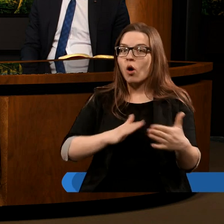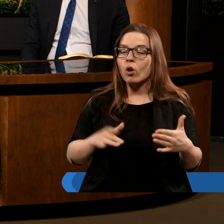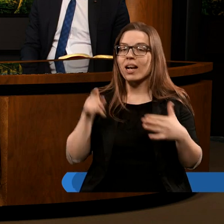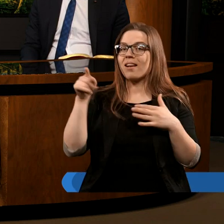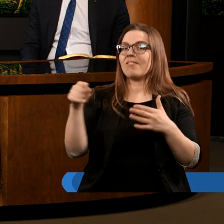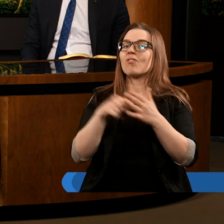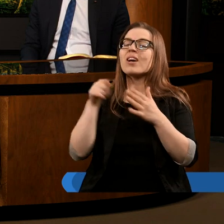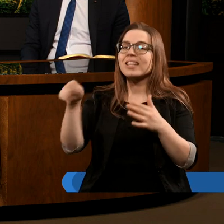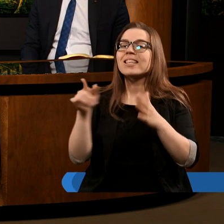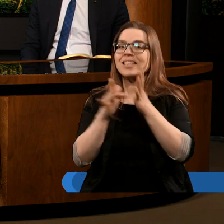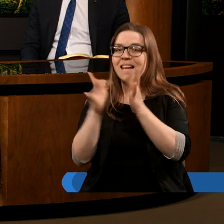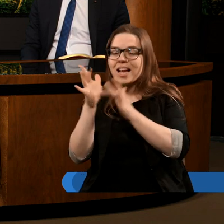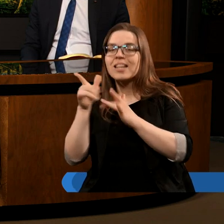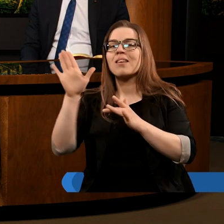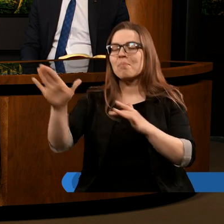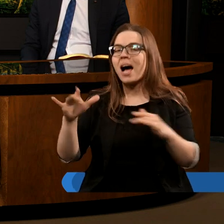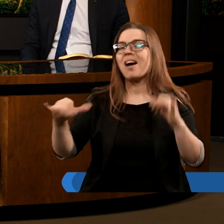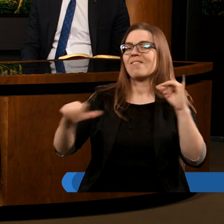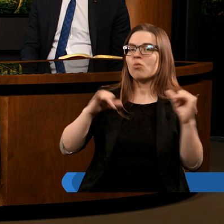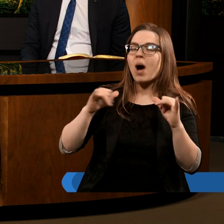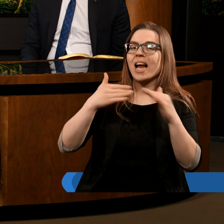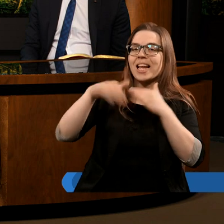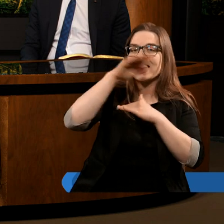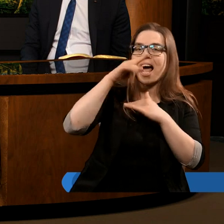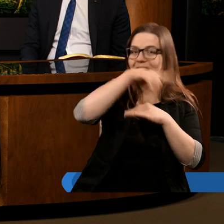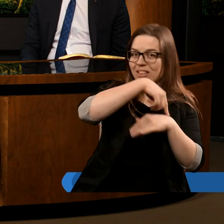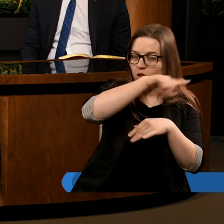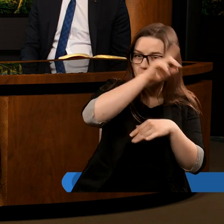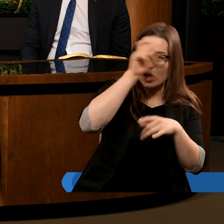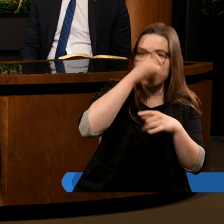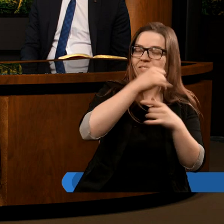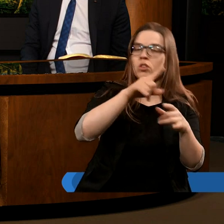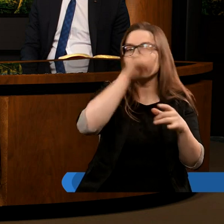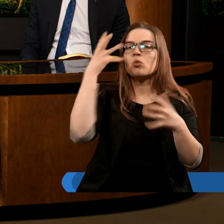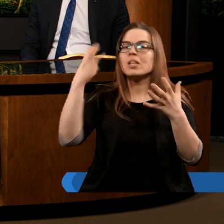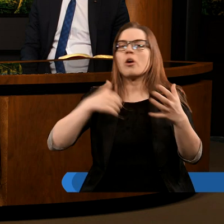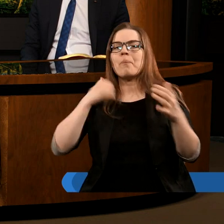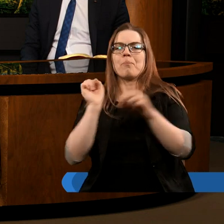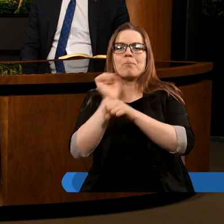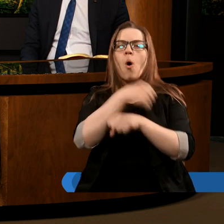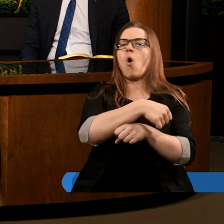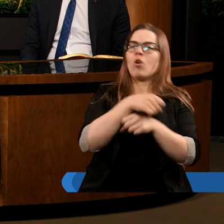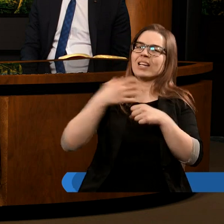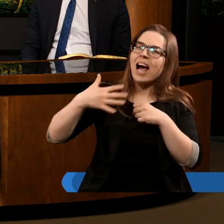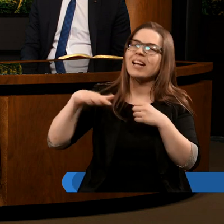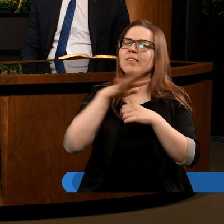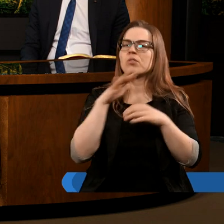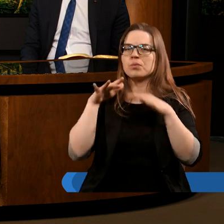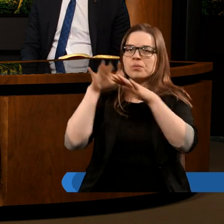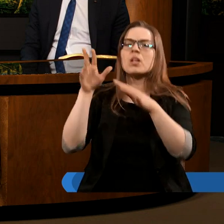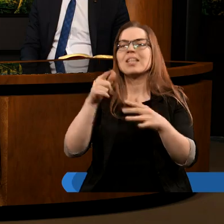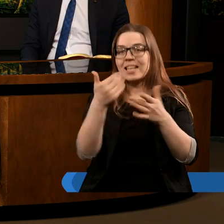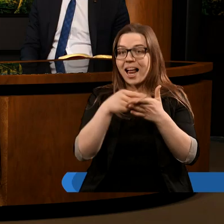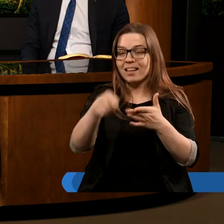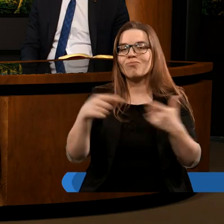ma laskę żelazną, on również ma władać. Więc gdzieś ten motyw władania będzie też tłem